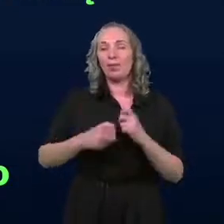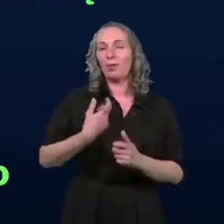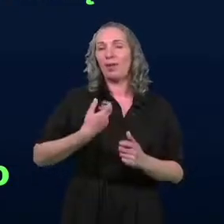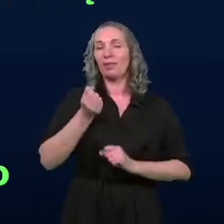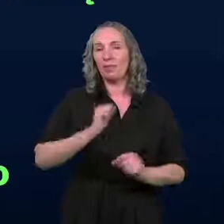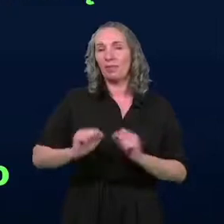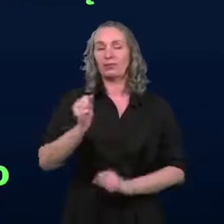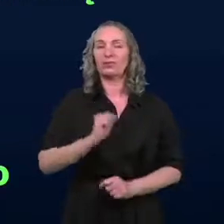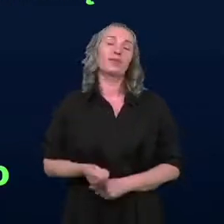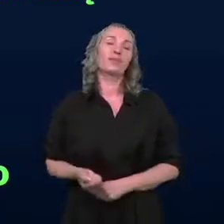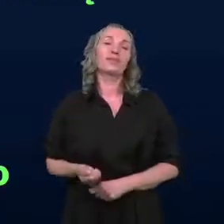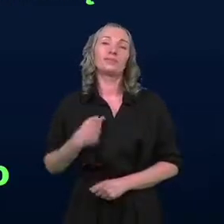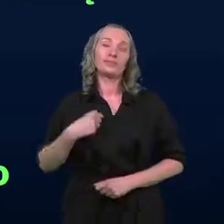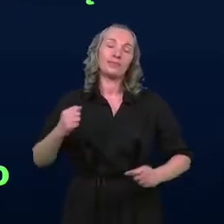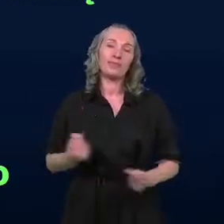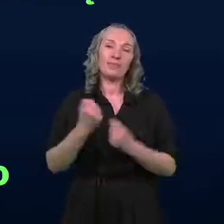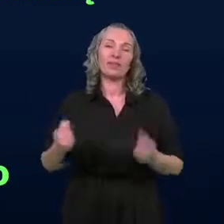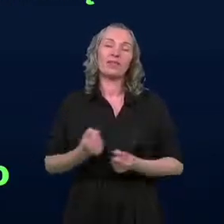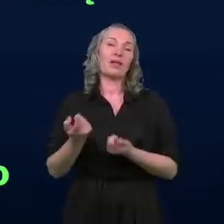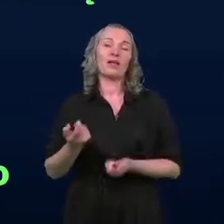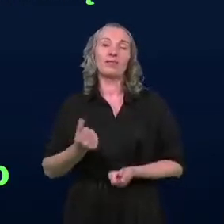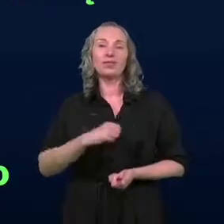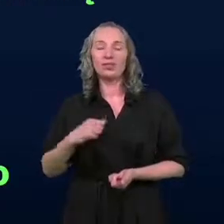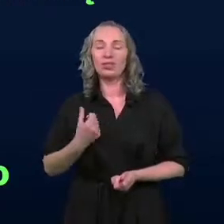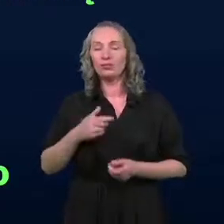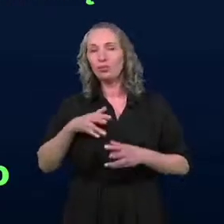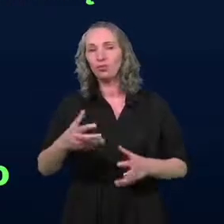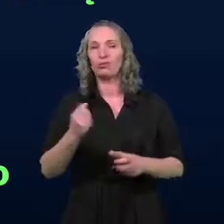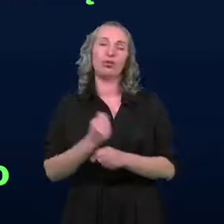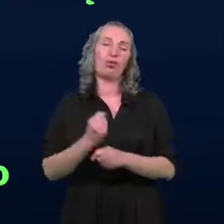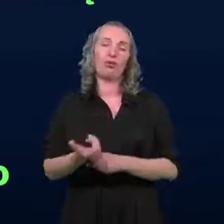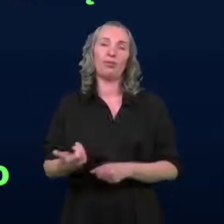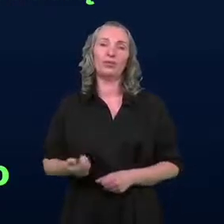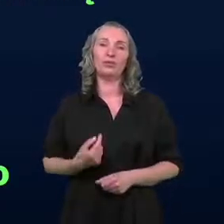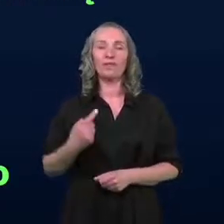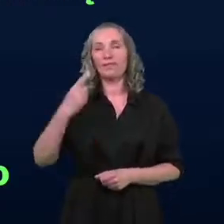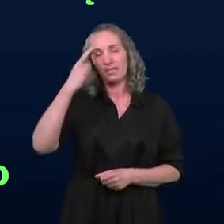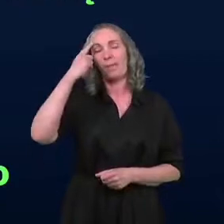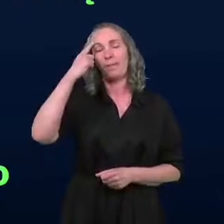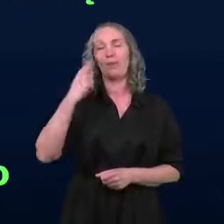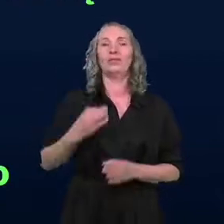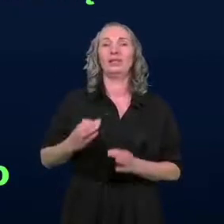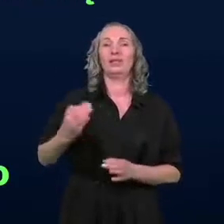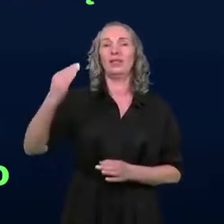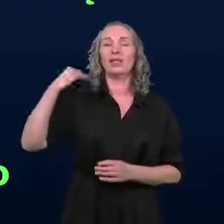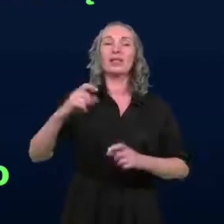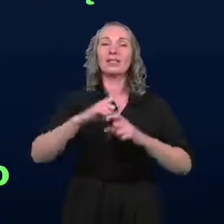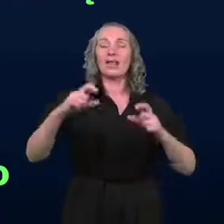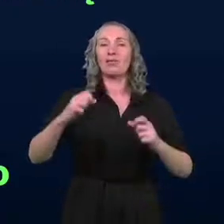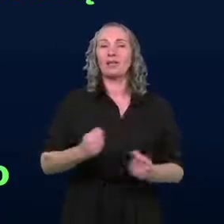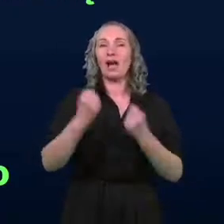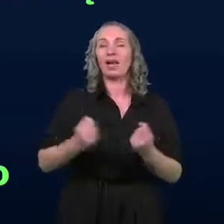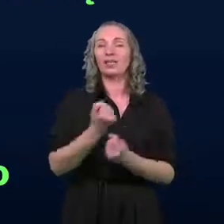niepełnosprawnościami. Staramy się, drodzy Państwo, wiele robić. Tylko wspomnę chociażby historycznie zakład aktywności